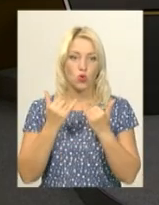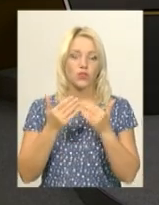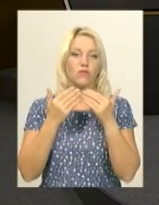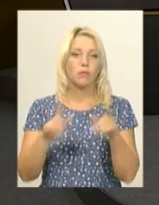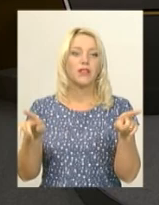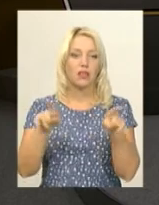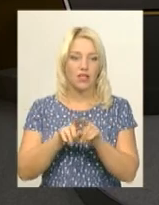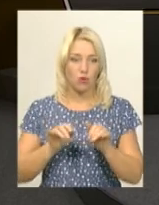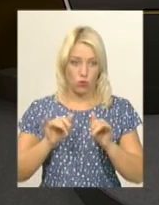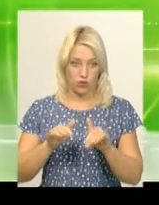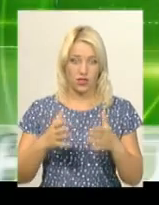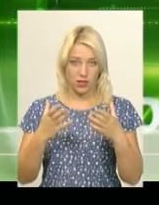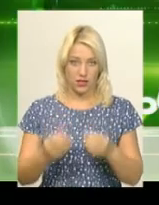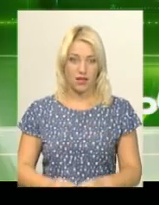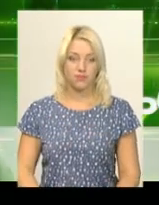про такі події дня.